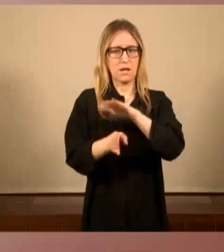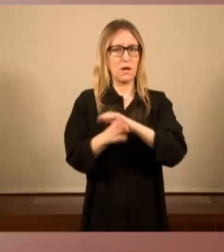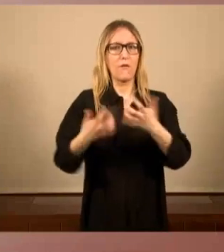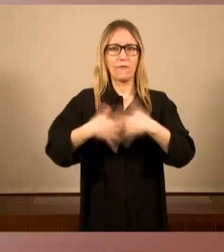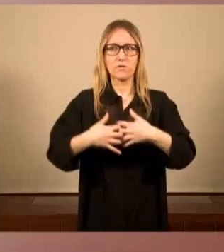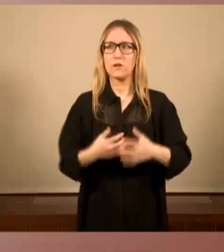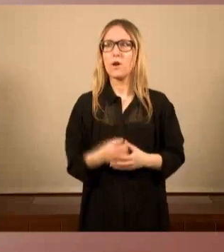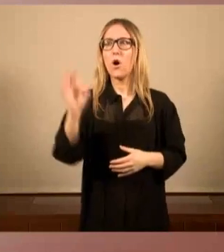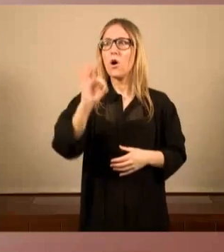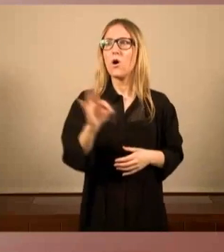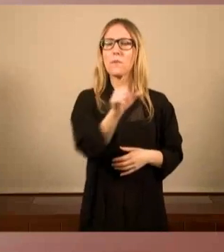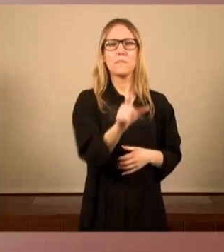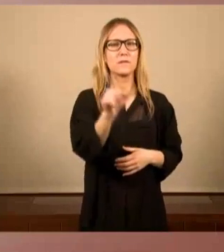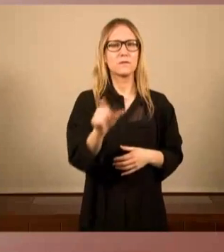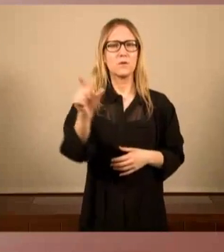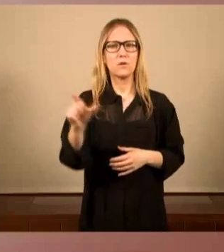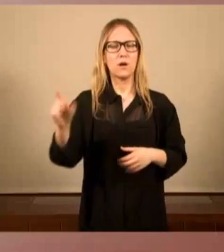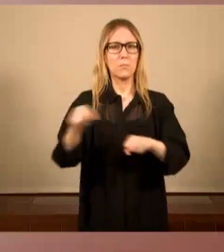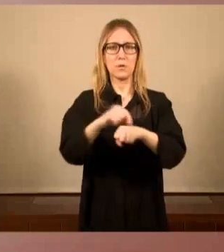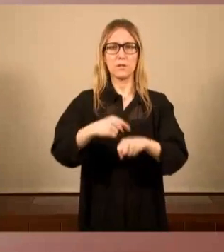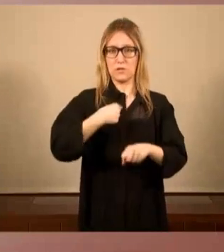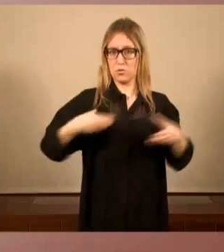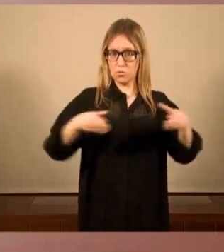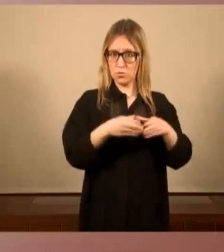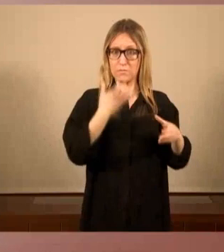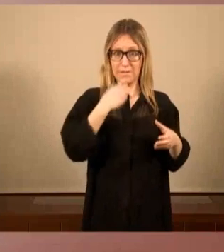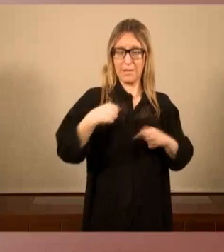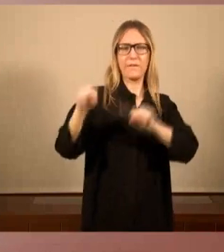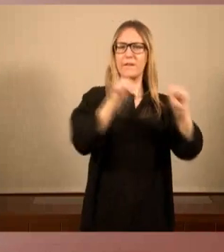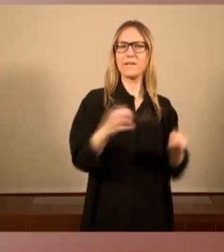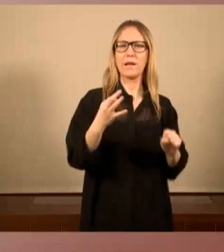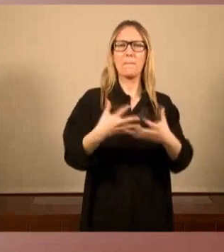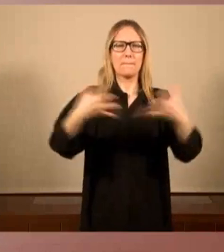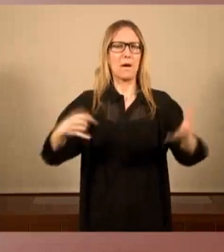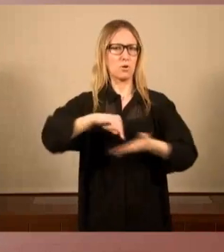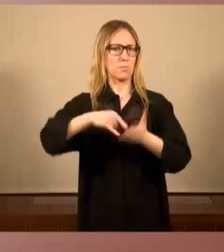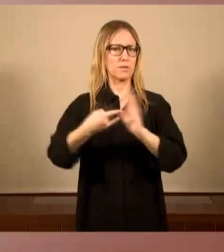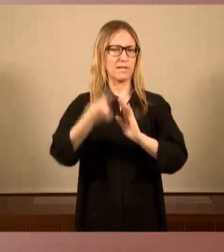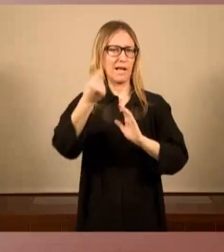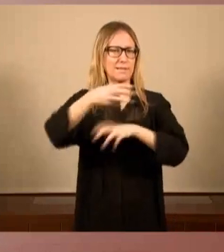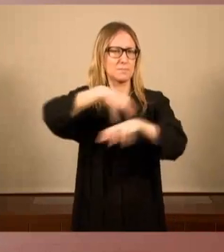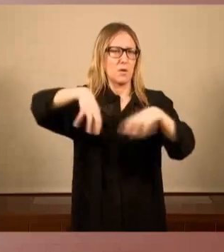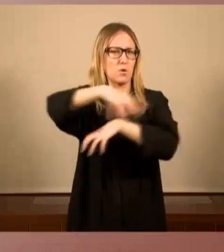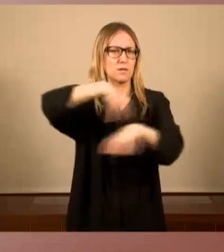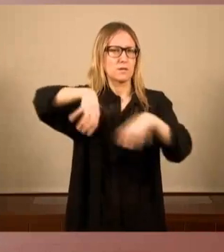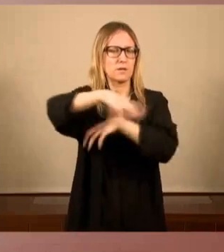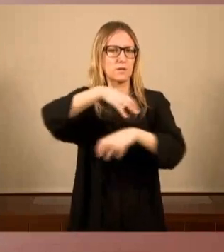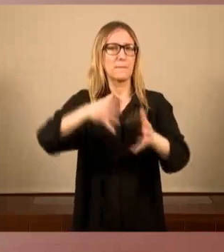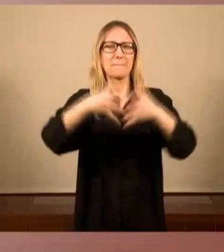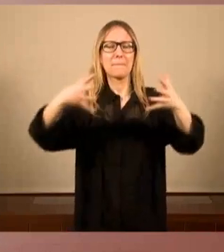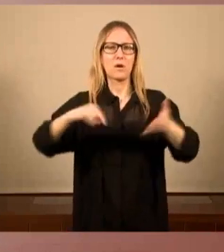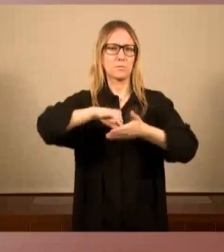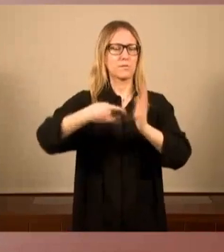de l'agenda política com nosaltres sí que defensàvem un macro projecte especulatiu, un macro projecte